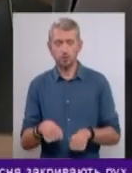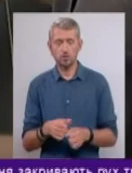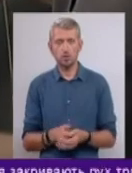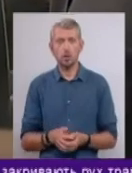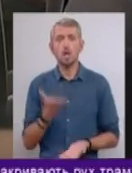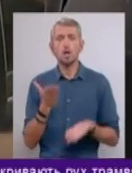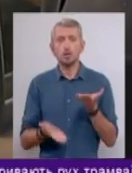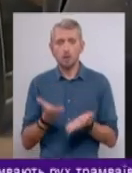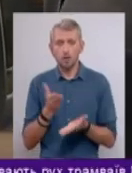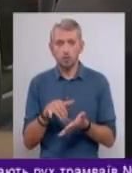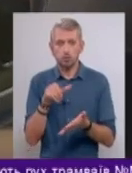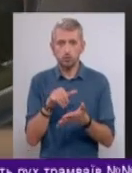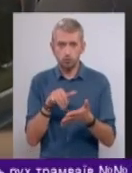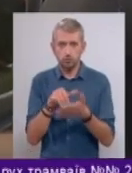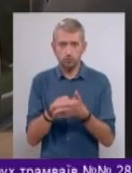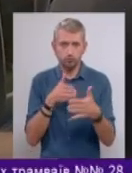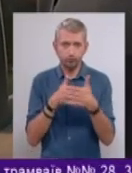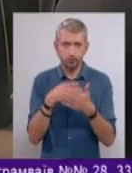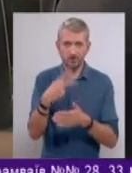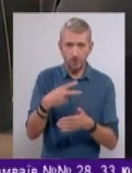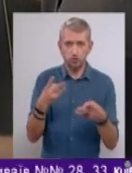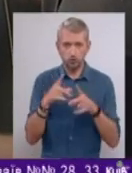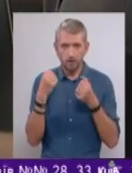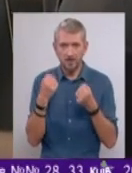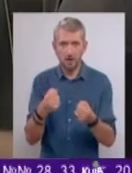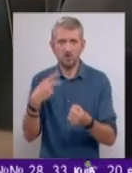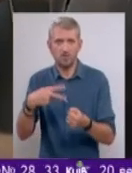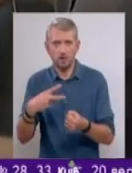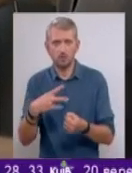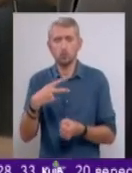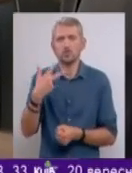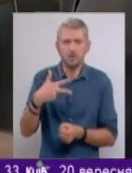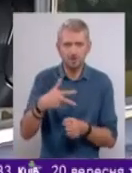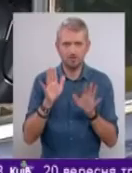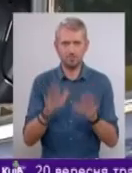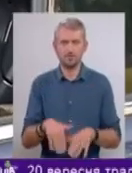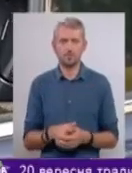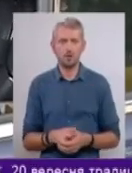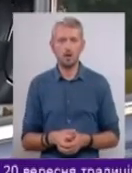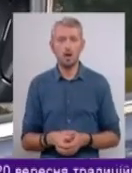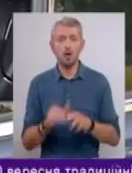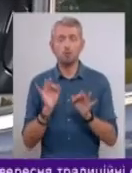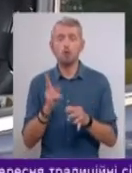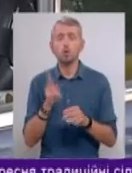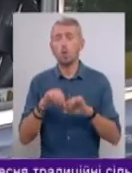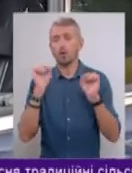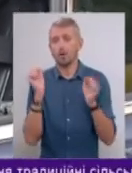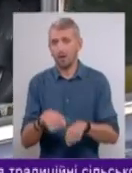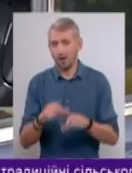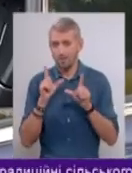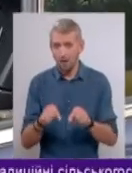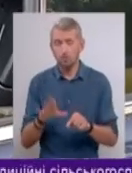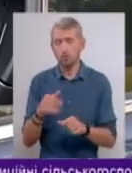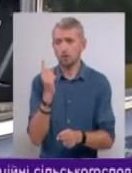якби поставили 20, ну, треба їхати 20, ну, там 30 можна, я думаю. Ну, хто гоняє, пусть